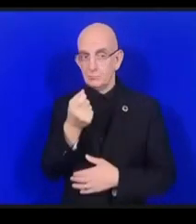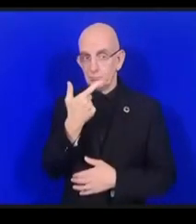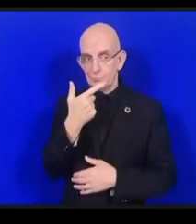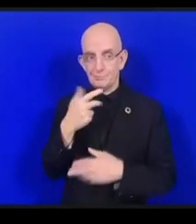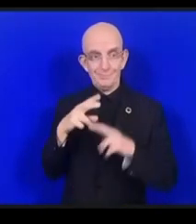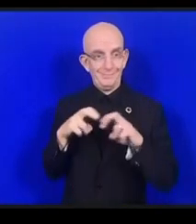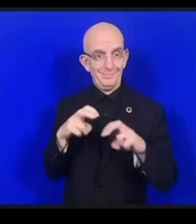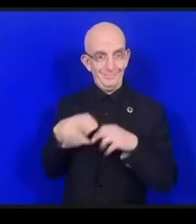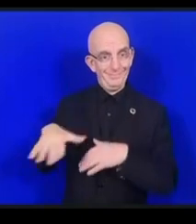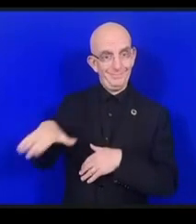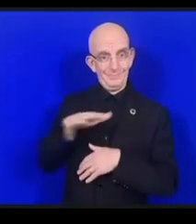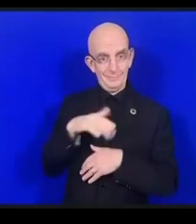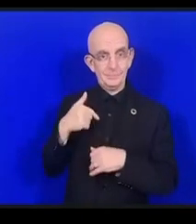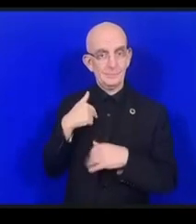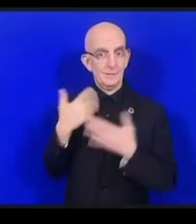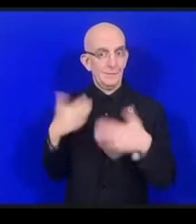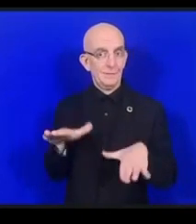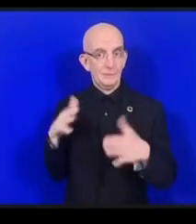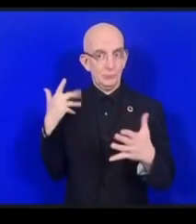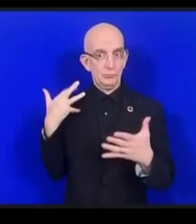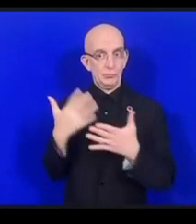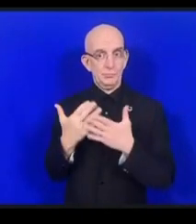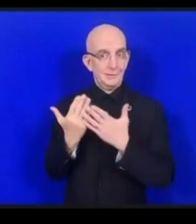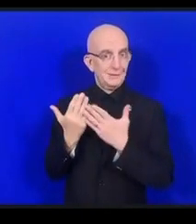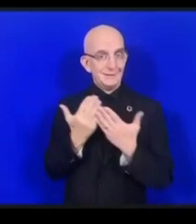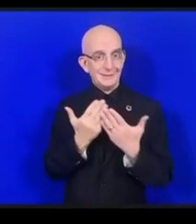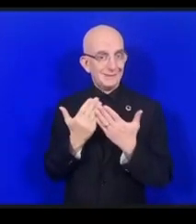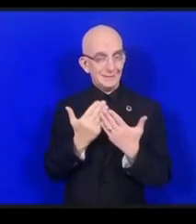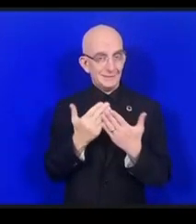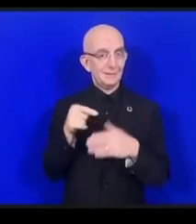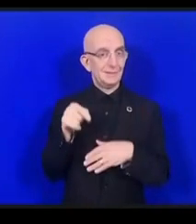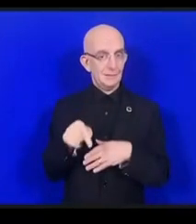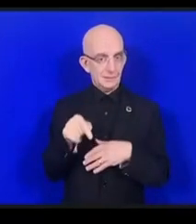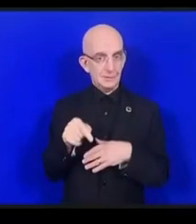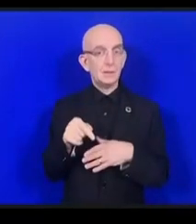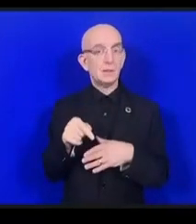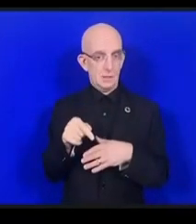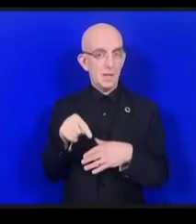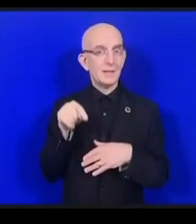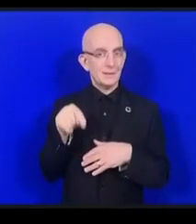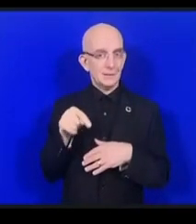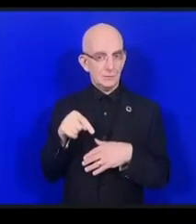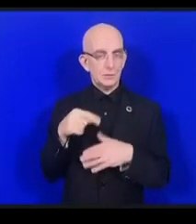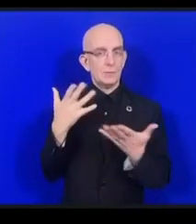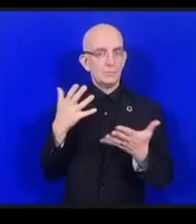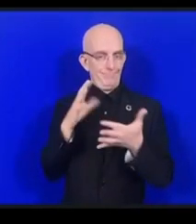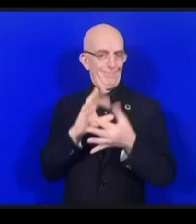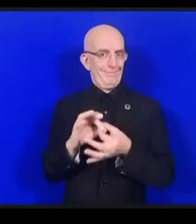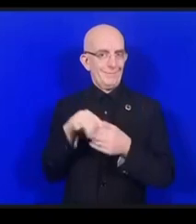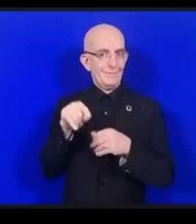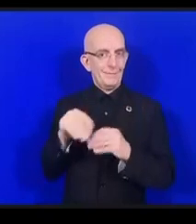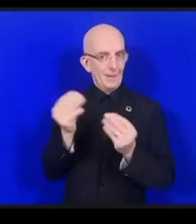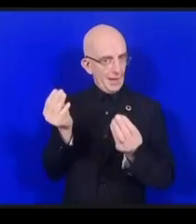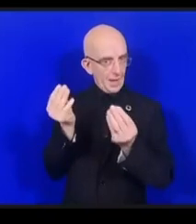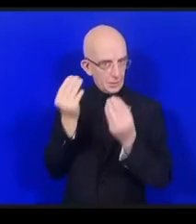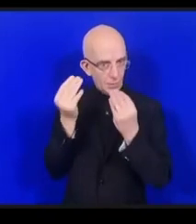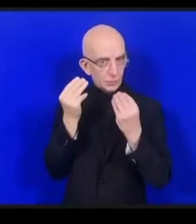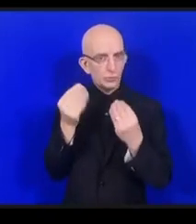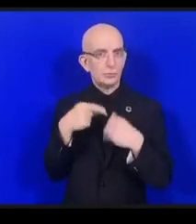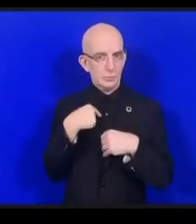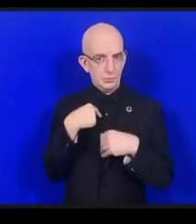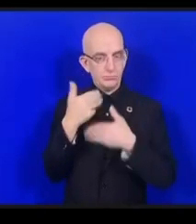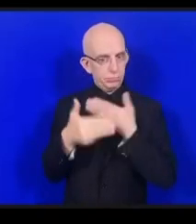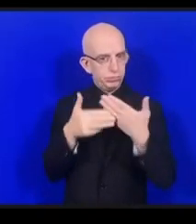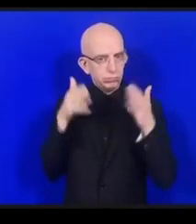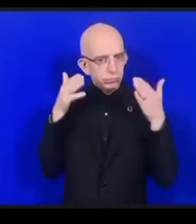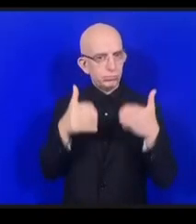accidents de voiture et j'essaie de travailler au niveau de l'éducation de la santé de la science je m'appelle Akemi